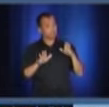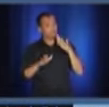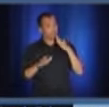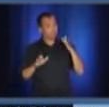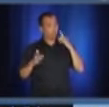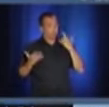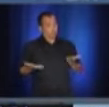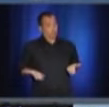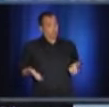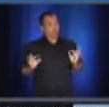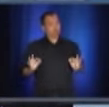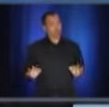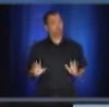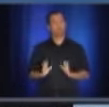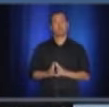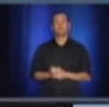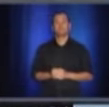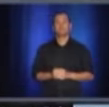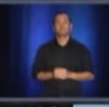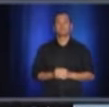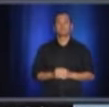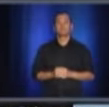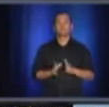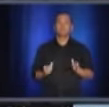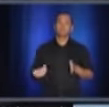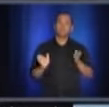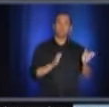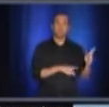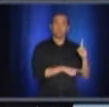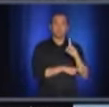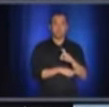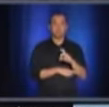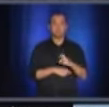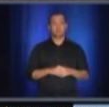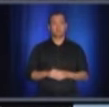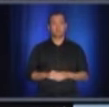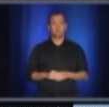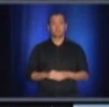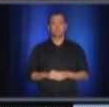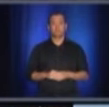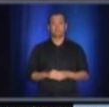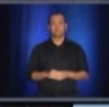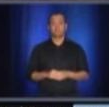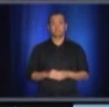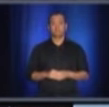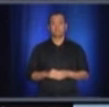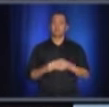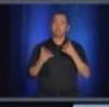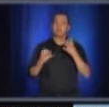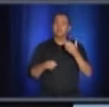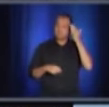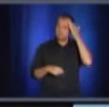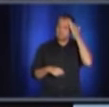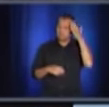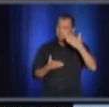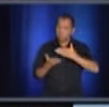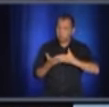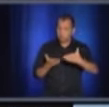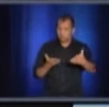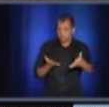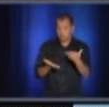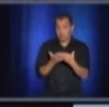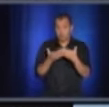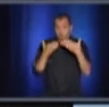Merci. Merci. Prochaine question. Bonjour à vous deux. Je voulais savoir, avec la rentrée scolaire qui approche à très, très grand pas,